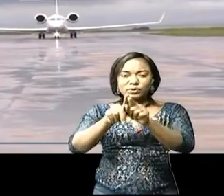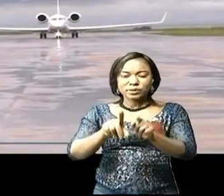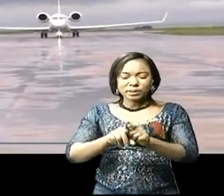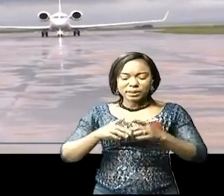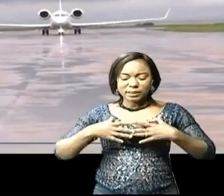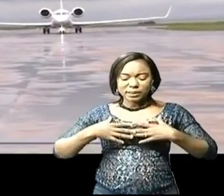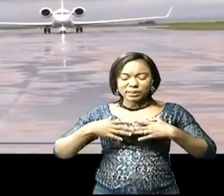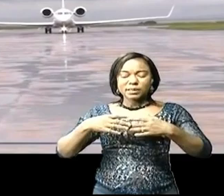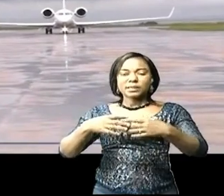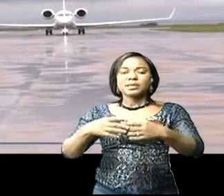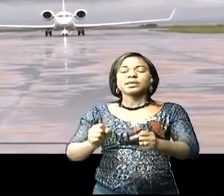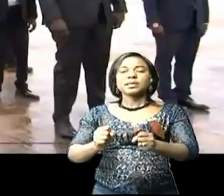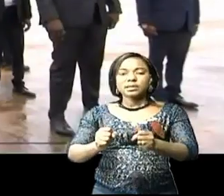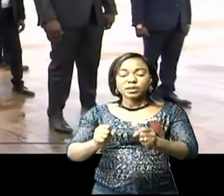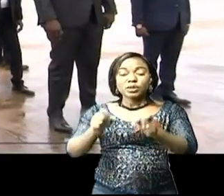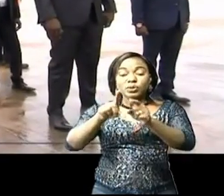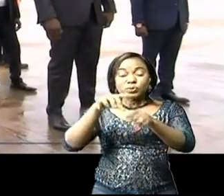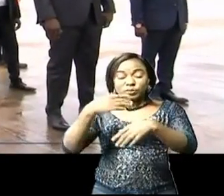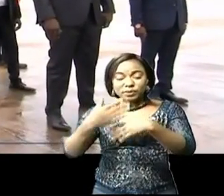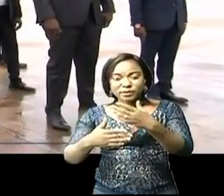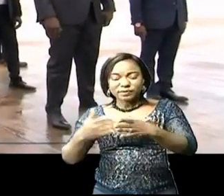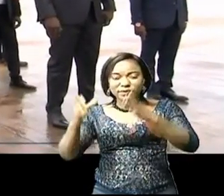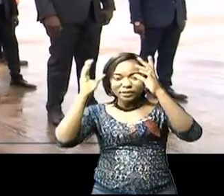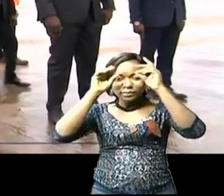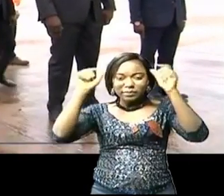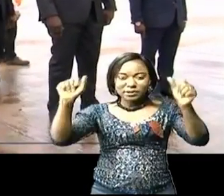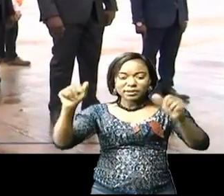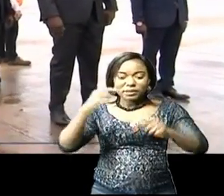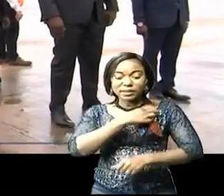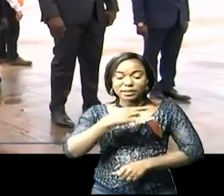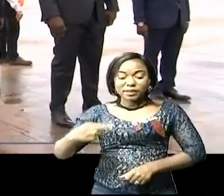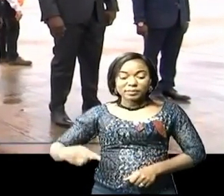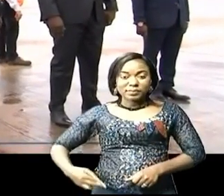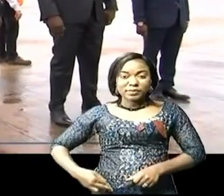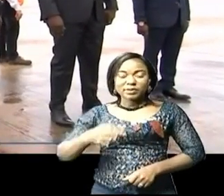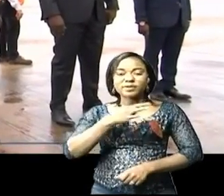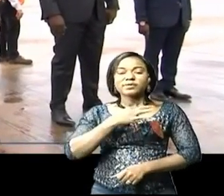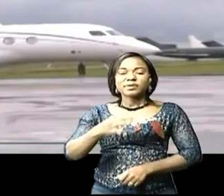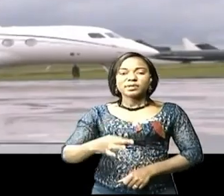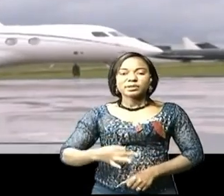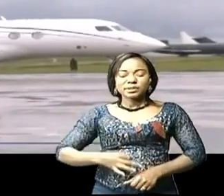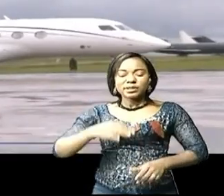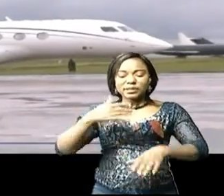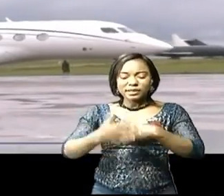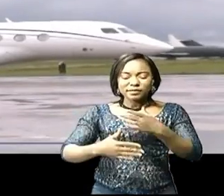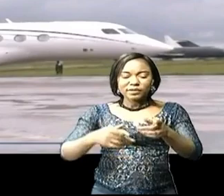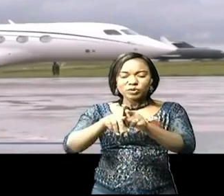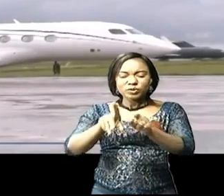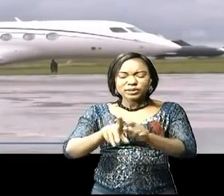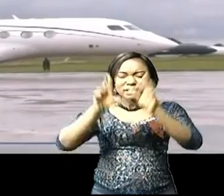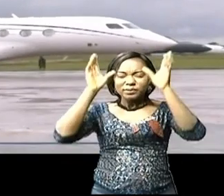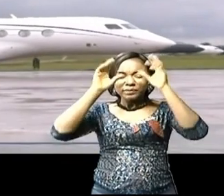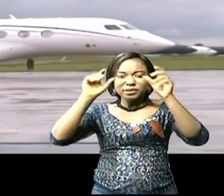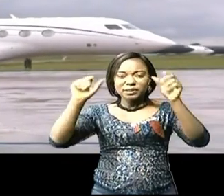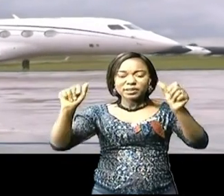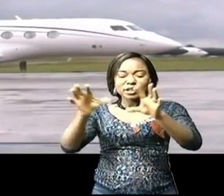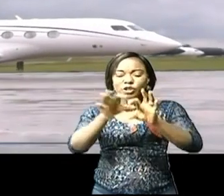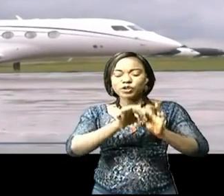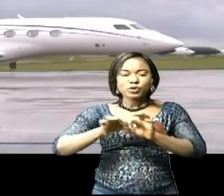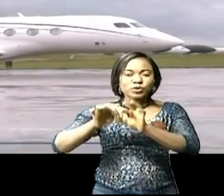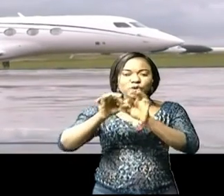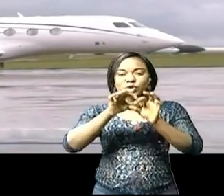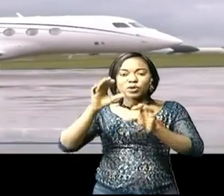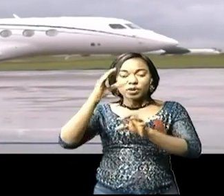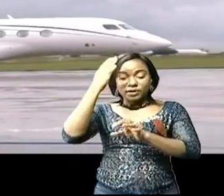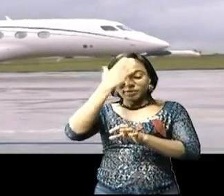diplomatie forte et agissante du président de la République, président en exercice de l'Union africaine, Félix Antoine Tshisekedi